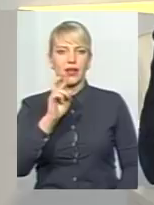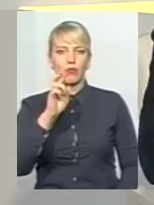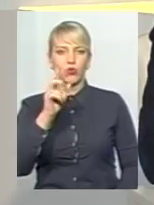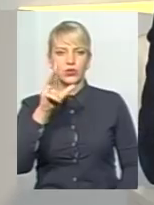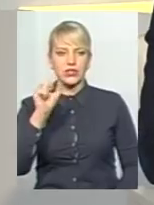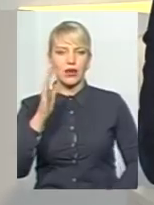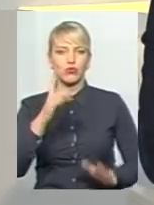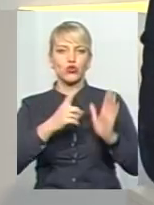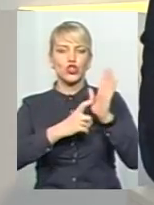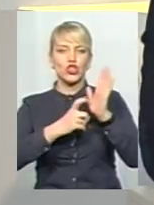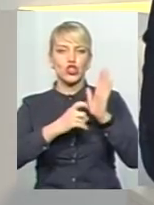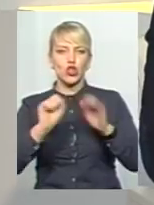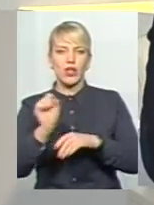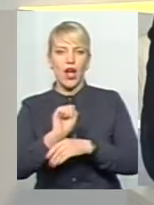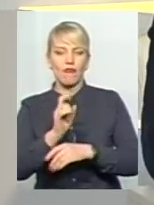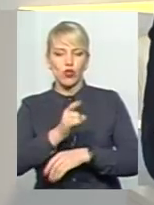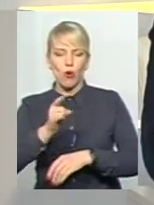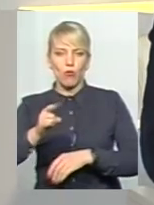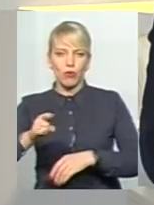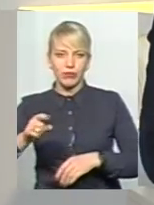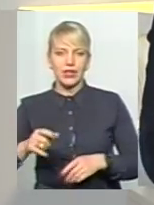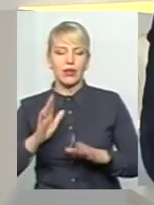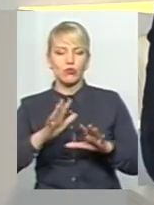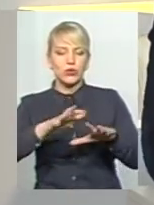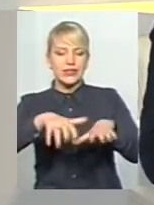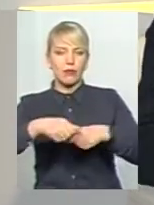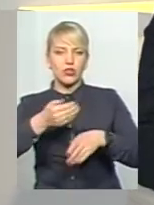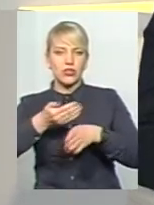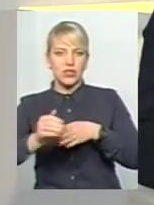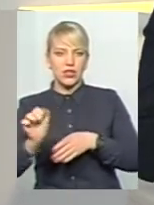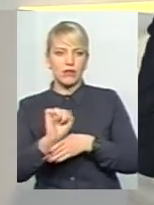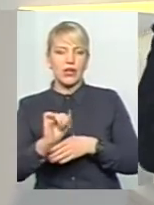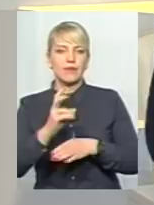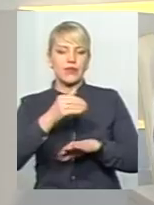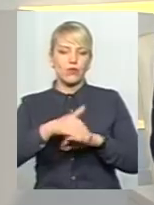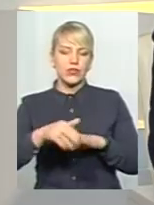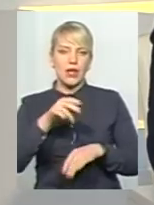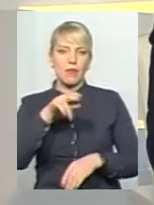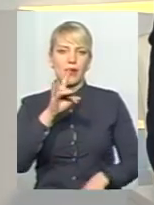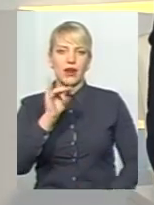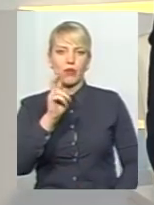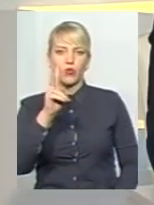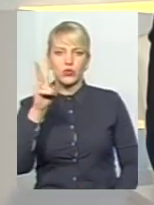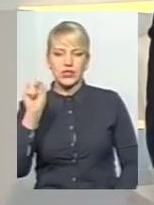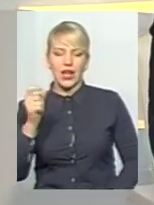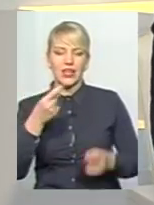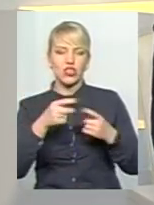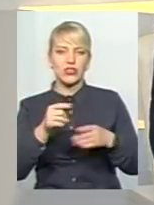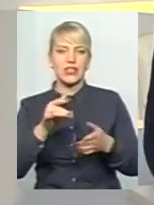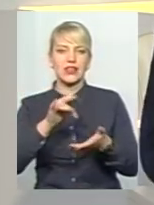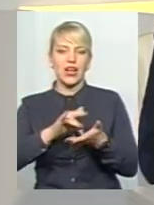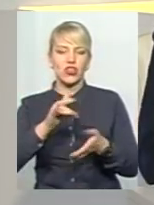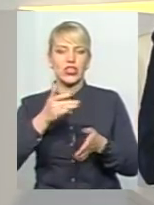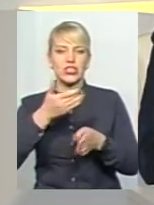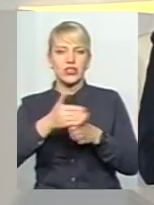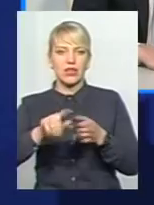-600 автомобілів мати і буде забирати частину автомобілі із Прибузької, із іншої центральної частини міста. Це отакі